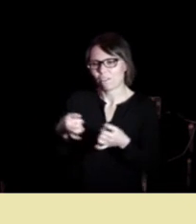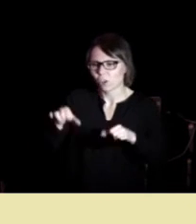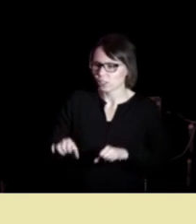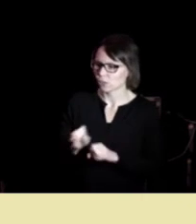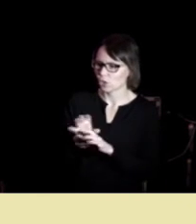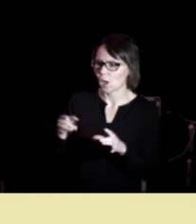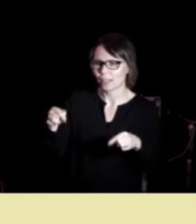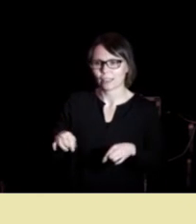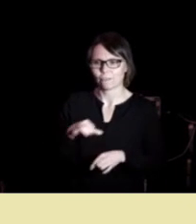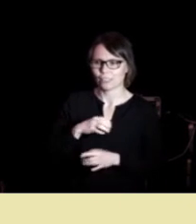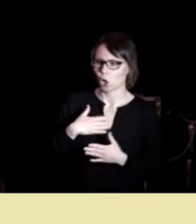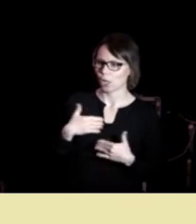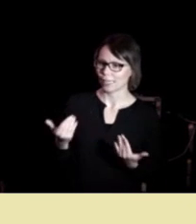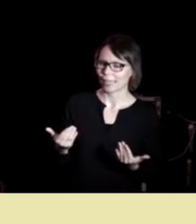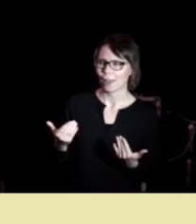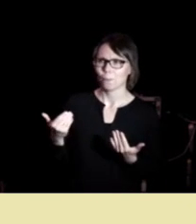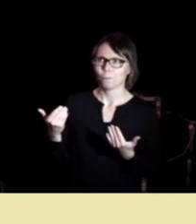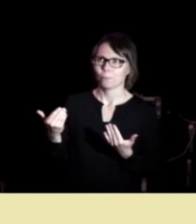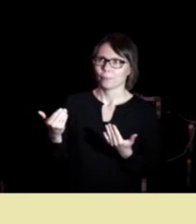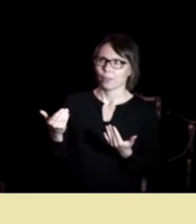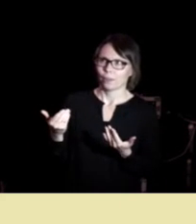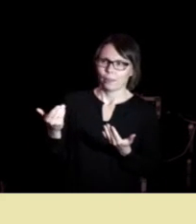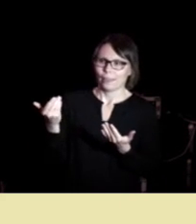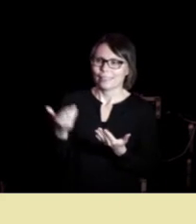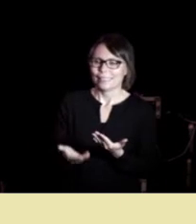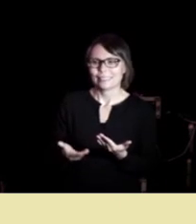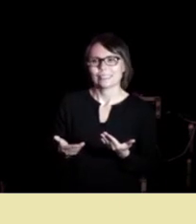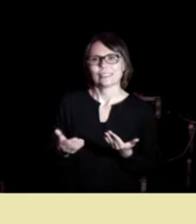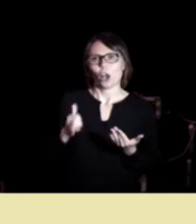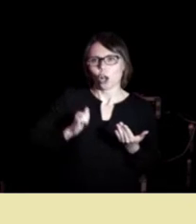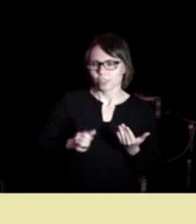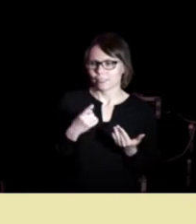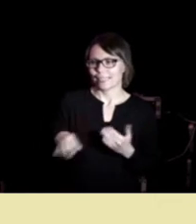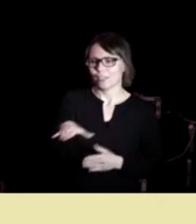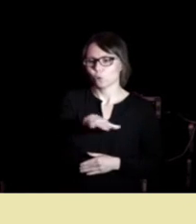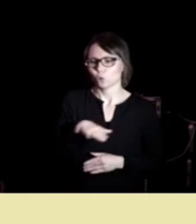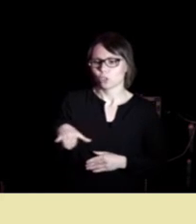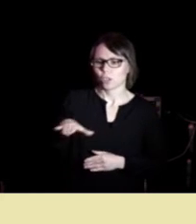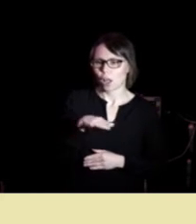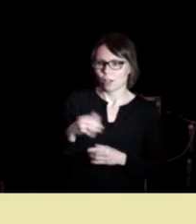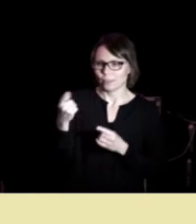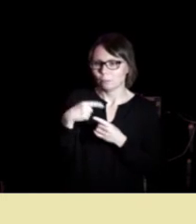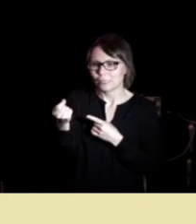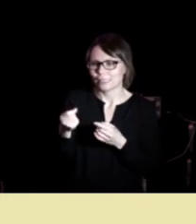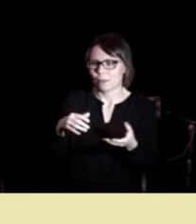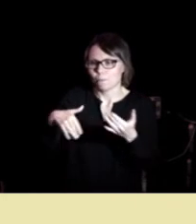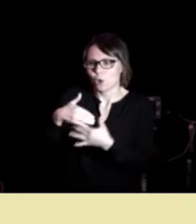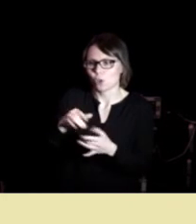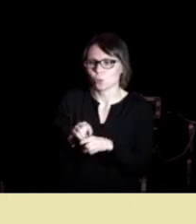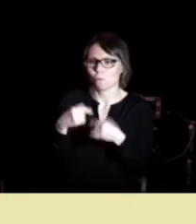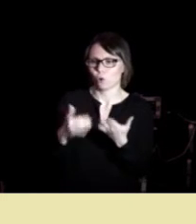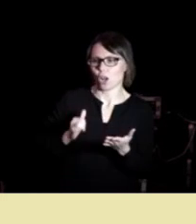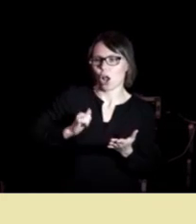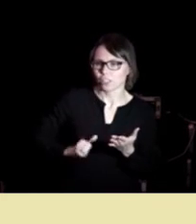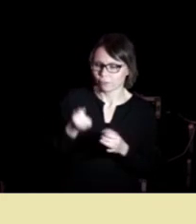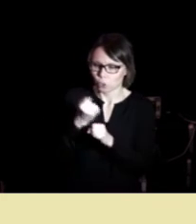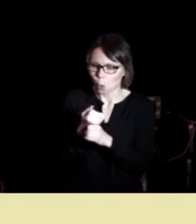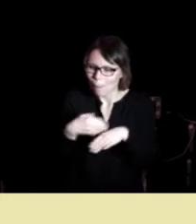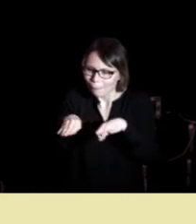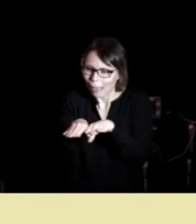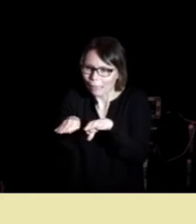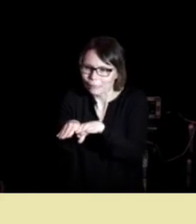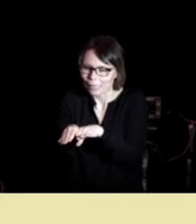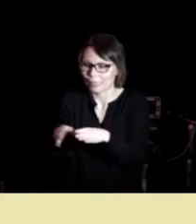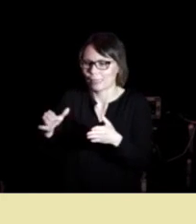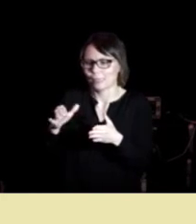få dette til uten at det gis ansvar til et nasjonalt spydspismiljø som får ansvar for å jobbe tett